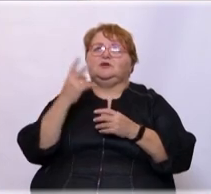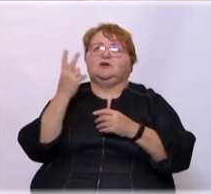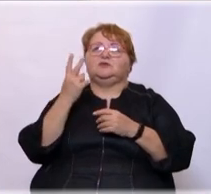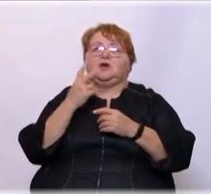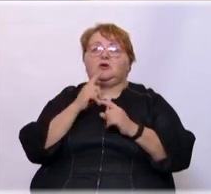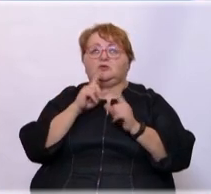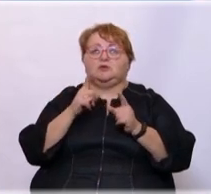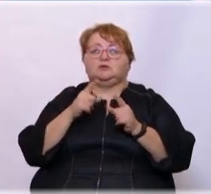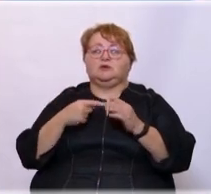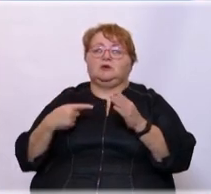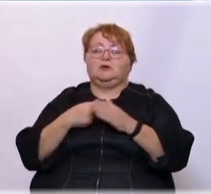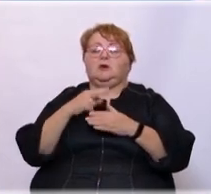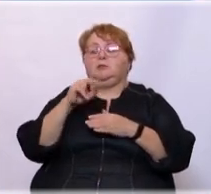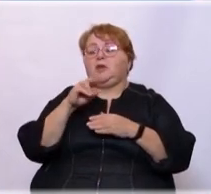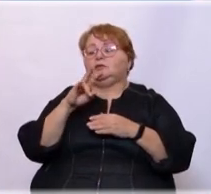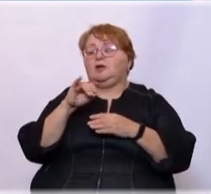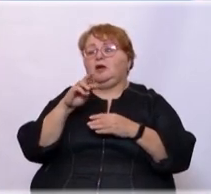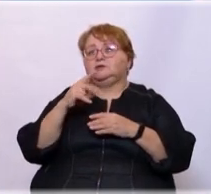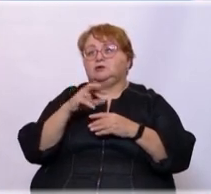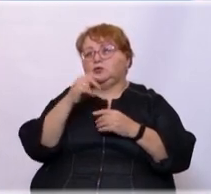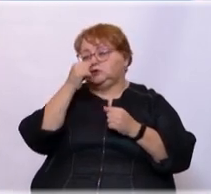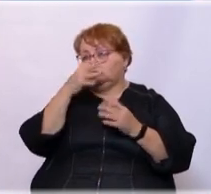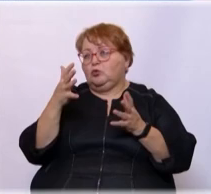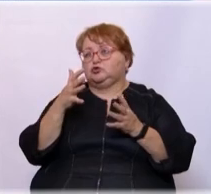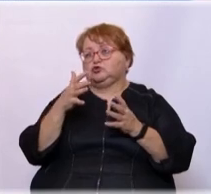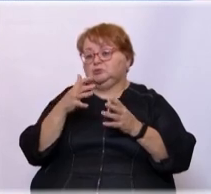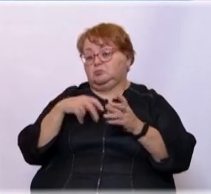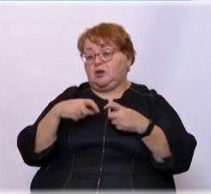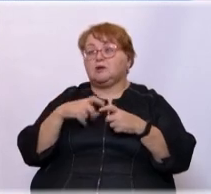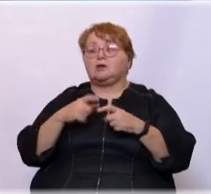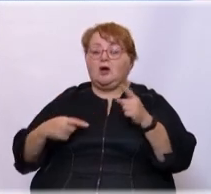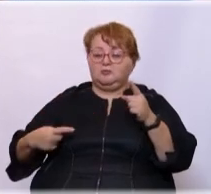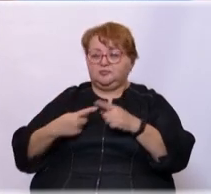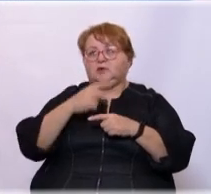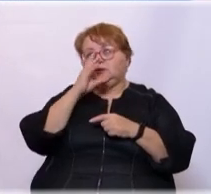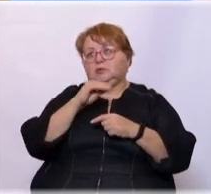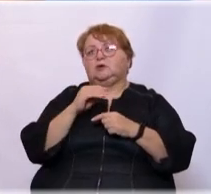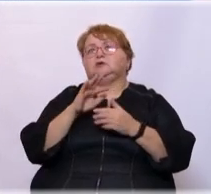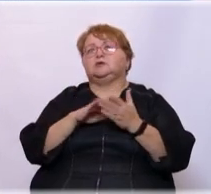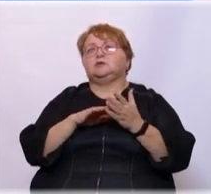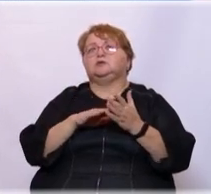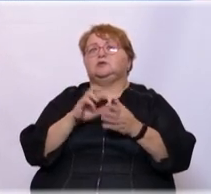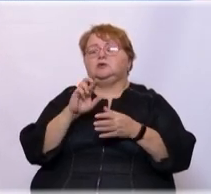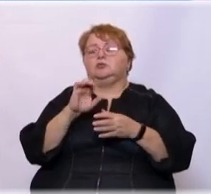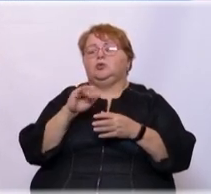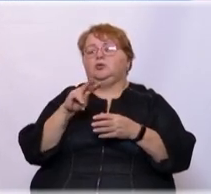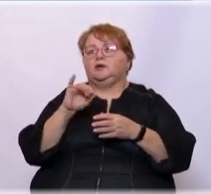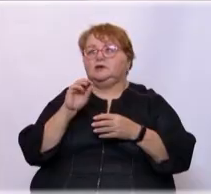Вторая разновидность – пенальти. Уже, он не умеет бегать, но пробить пенальти он Это мы поняли, да. Дальше – булит